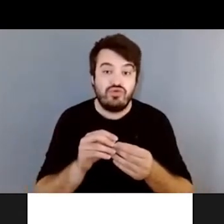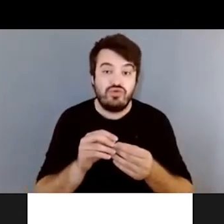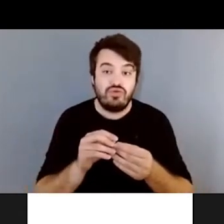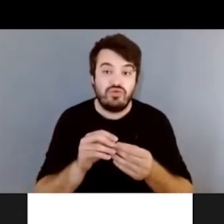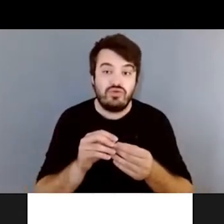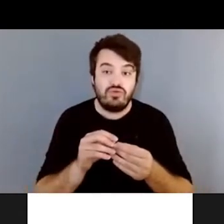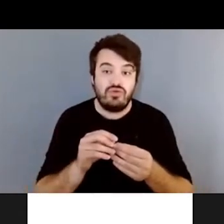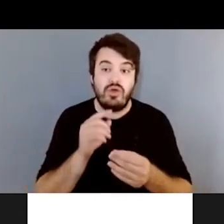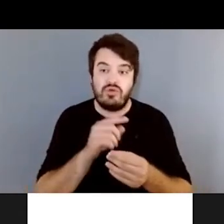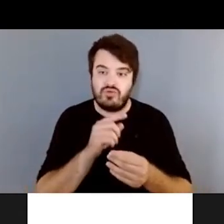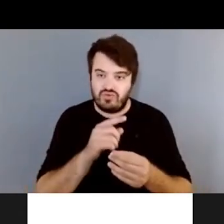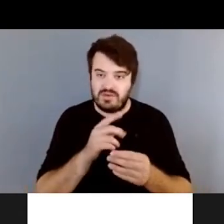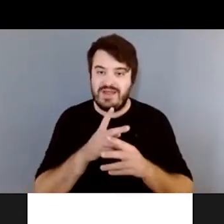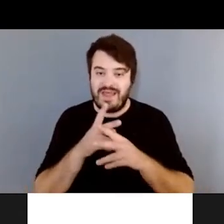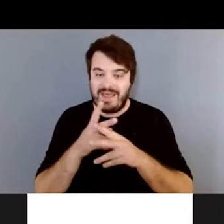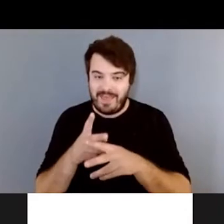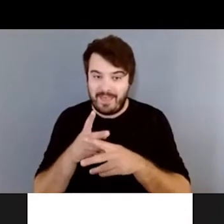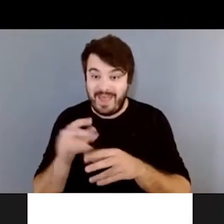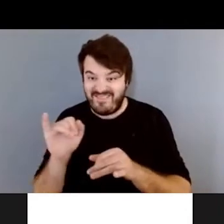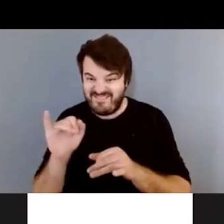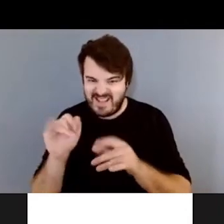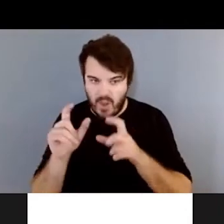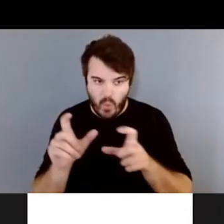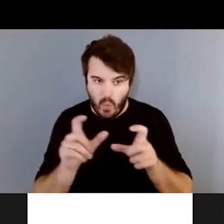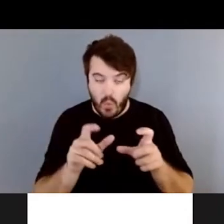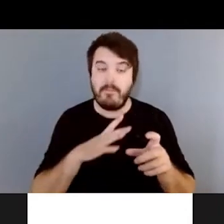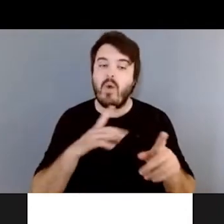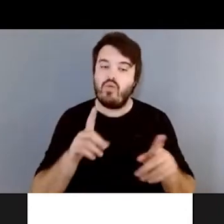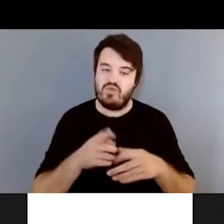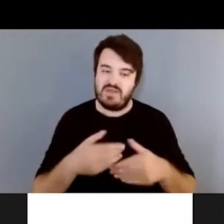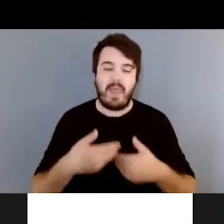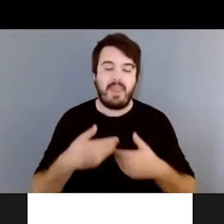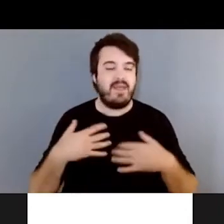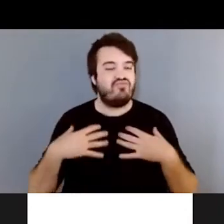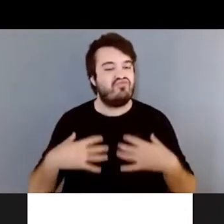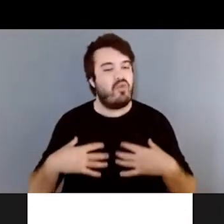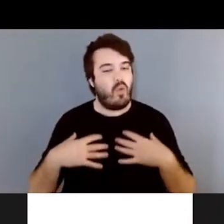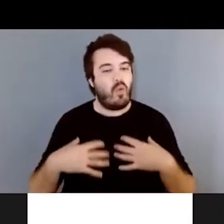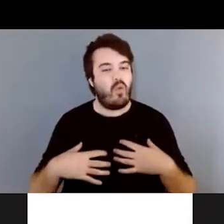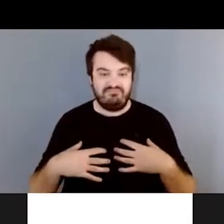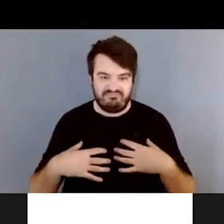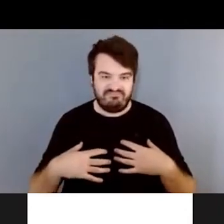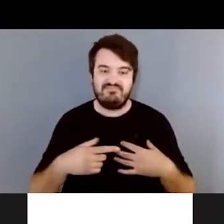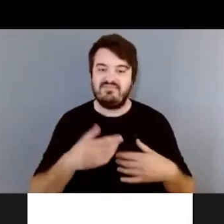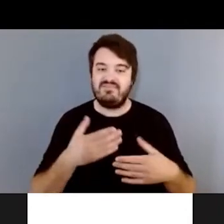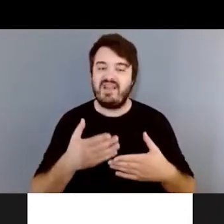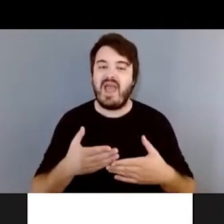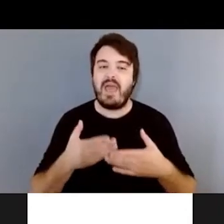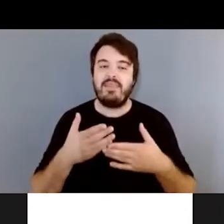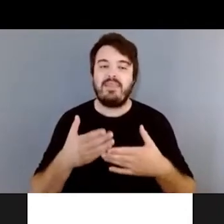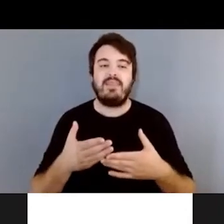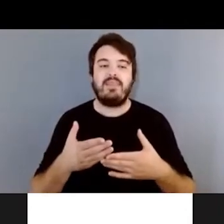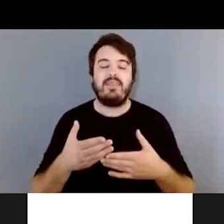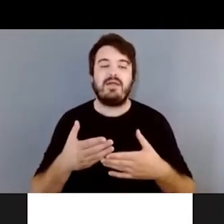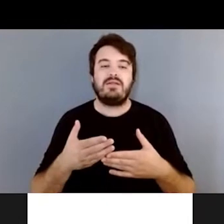va traiter les infections, mais va aussi aider les poumons. Donc, ça va vous aider à avoir une